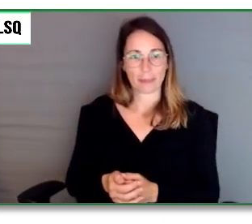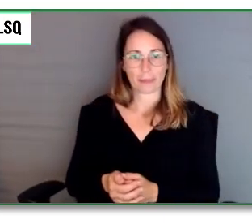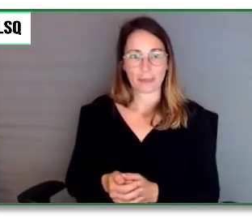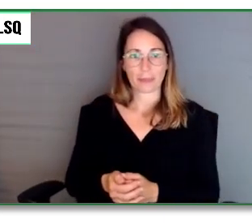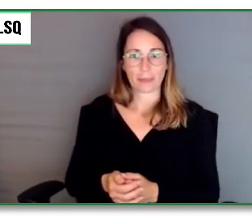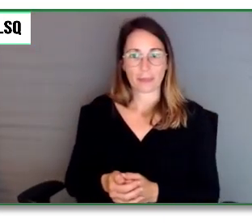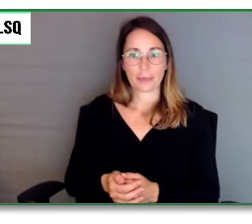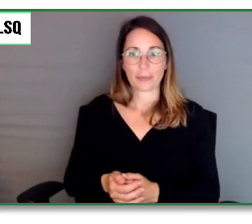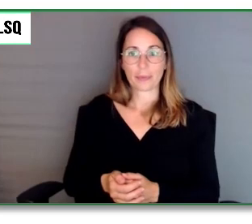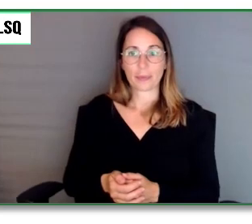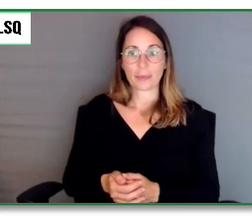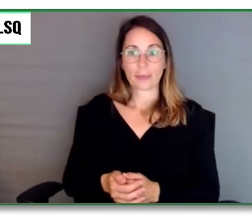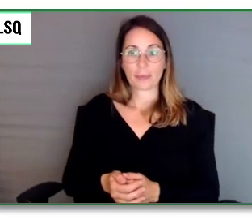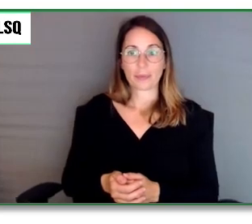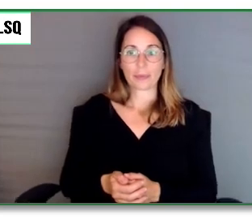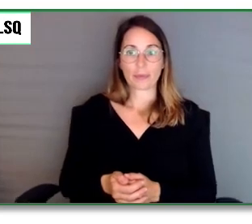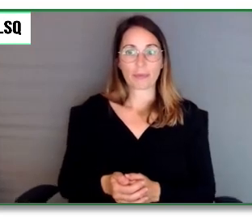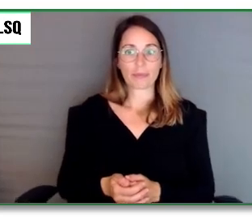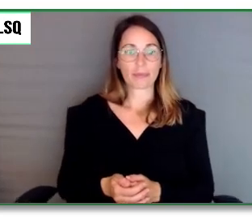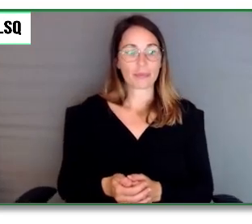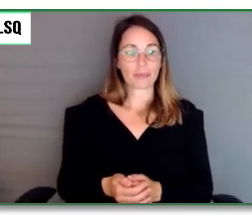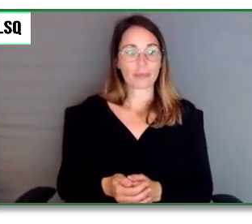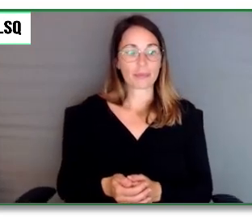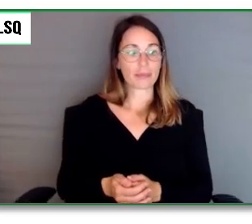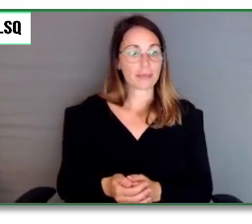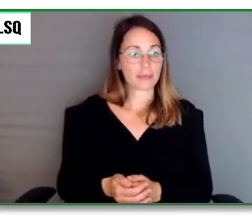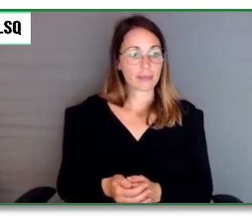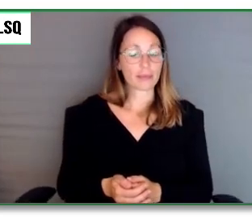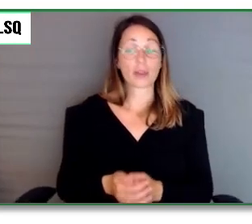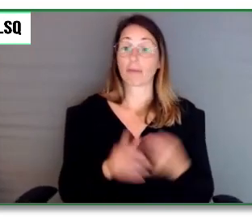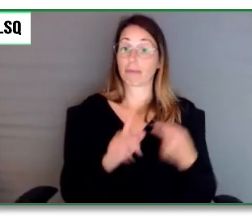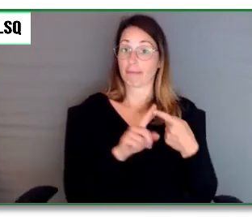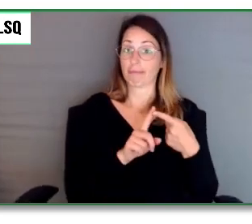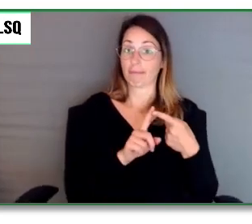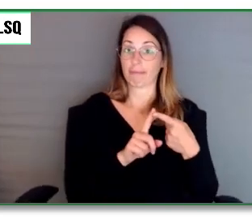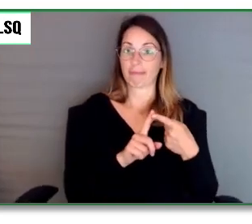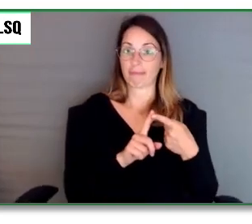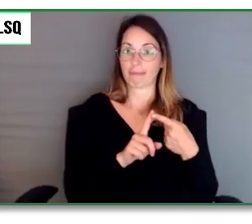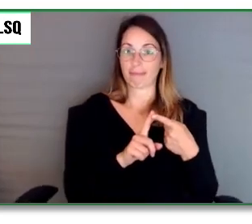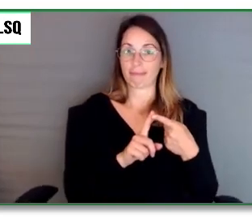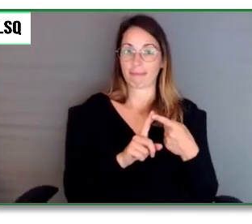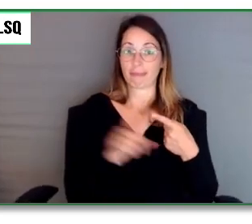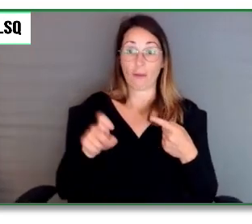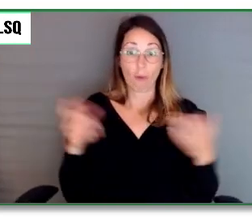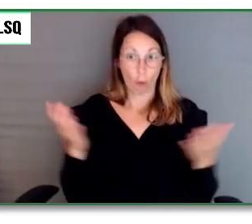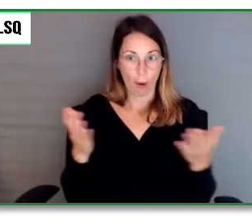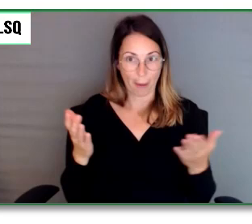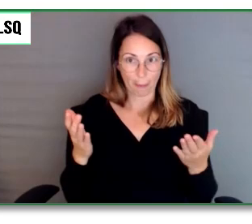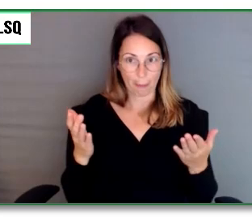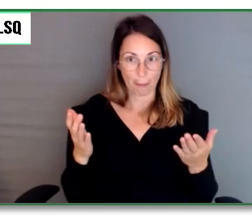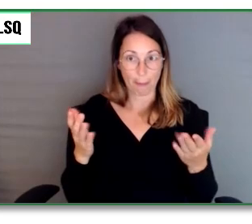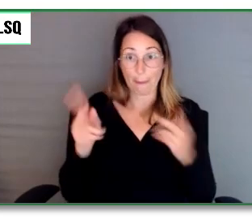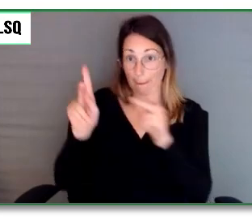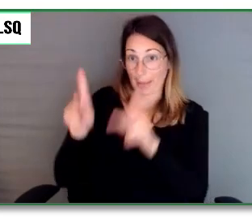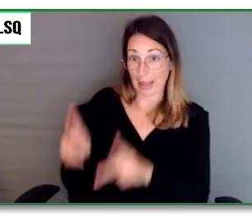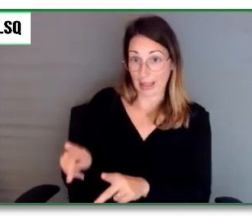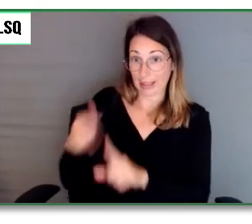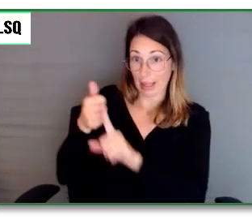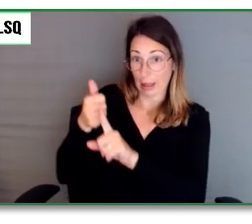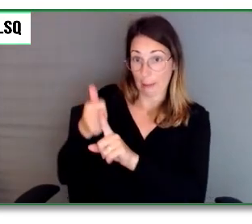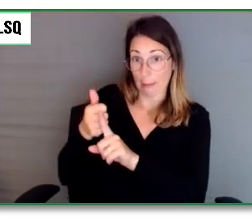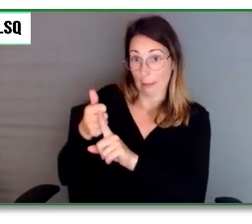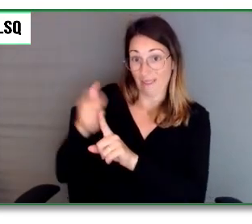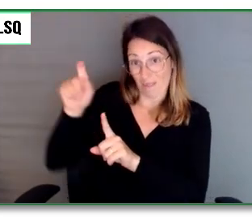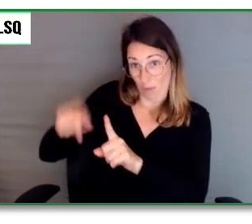tout d'abord, faut essayer la personne qui sera au parc. Donc, il faut identifier